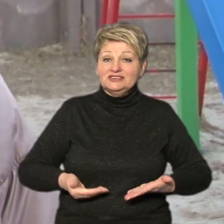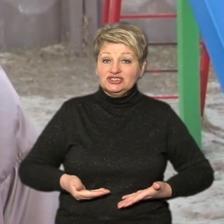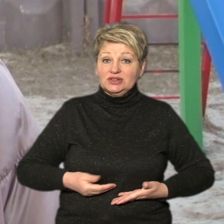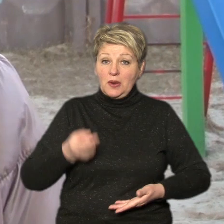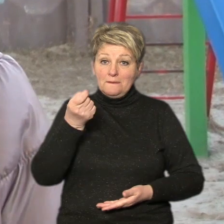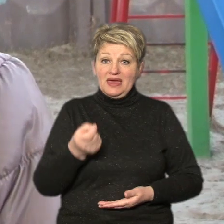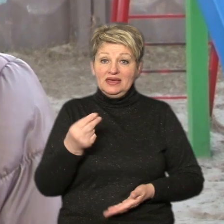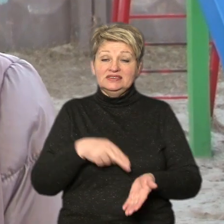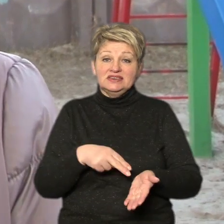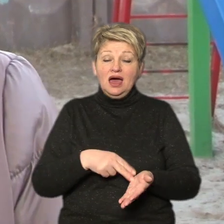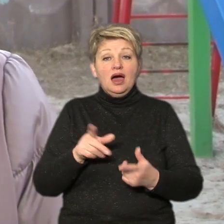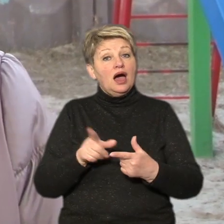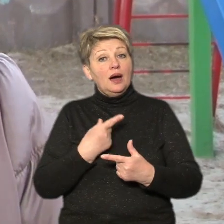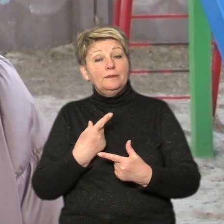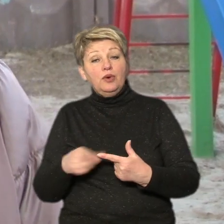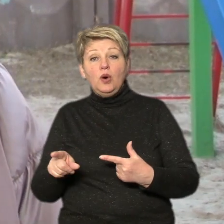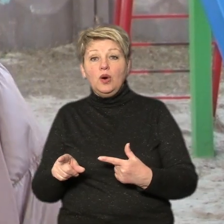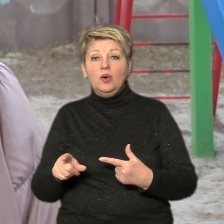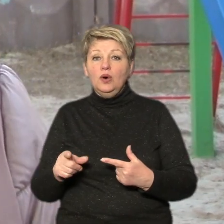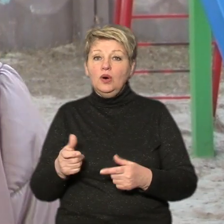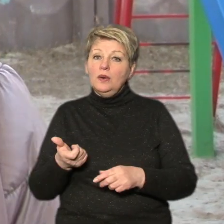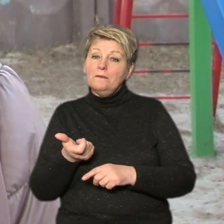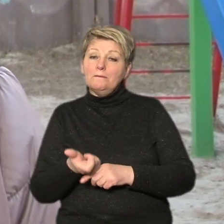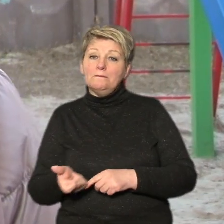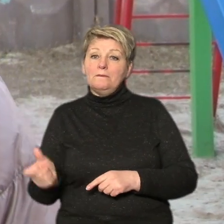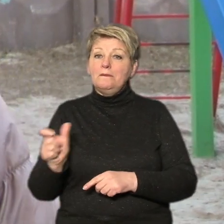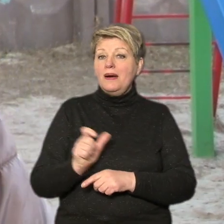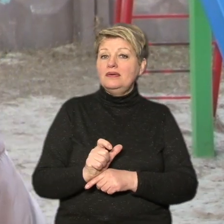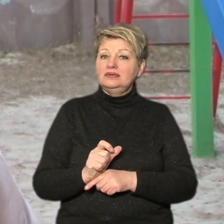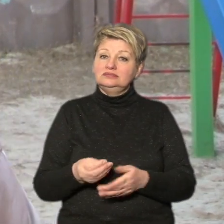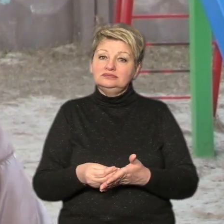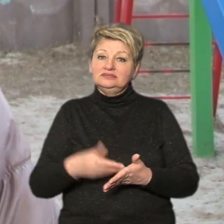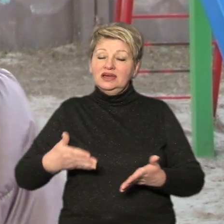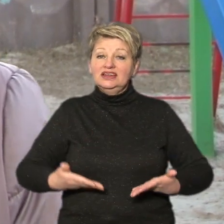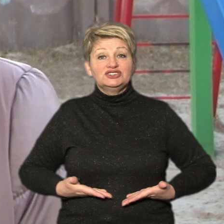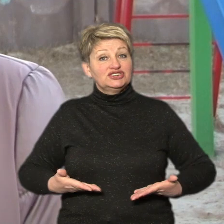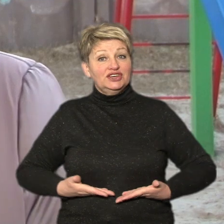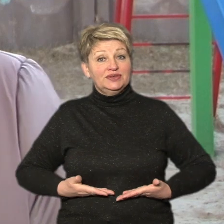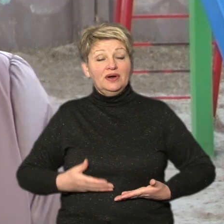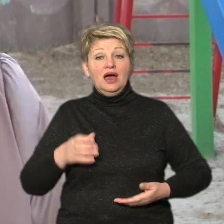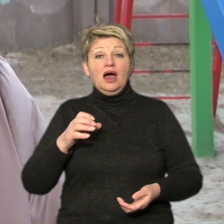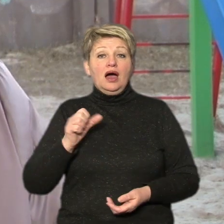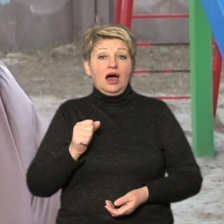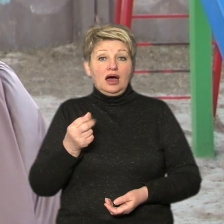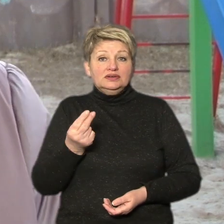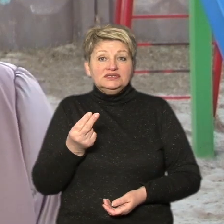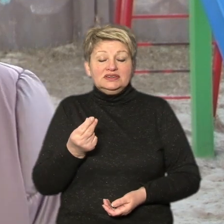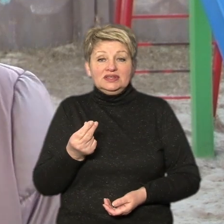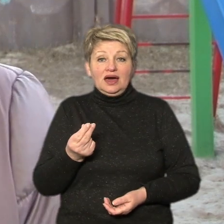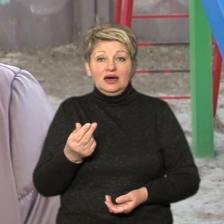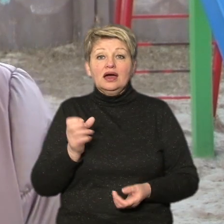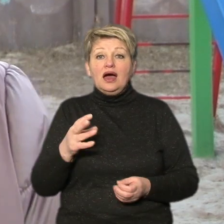або вже таке привіліроване таке житло, але там ціна така, що ми, як